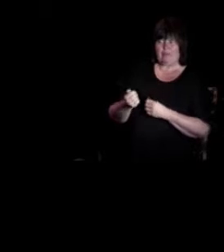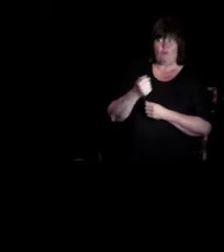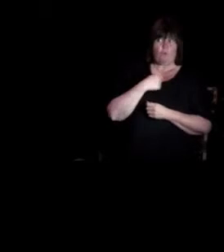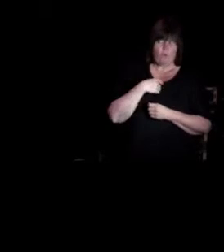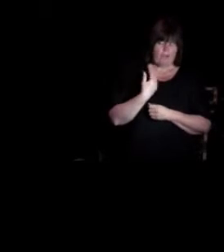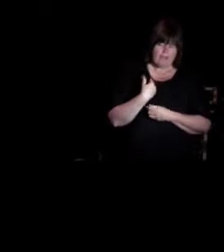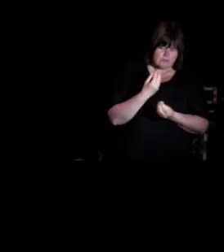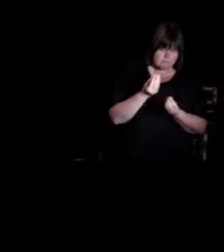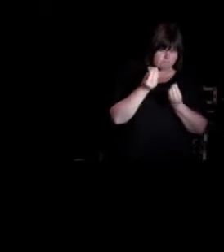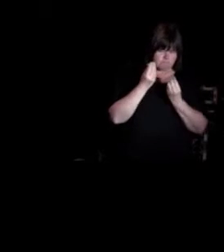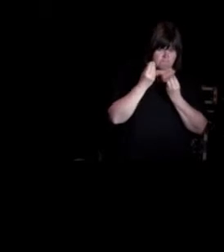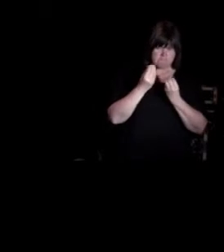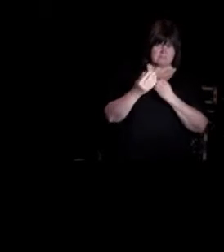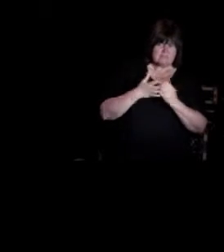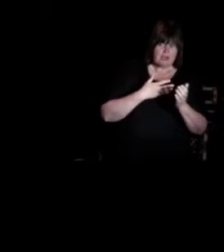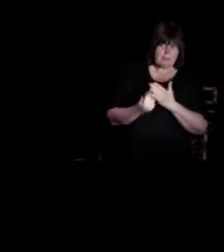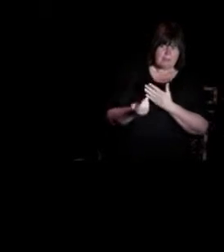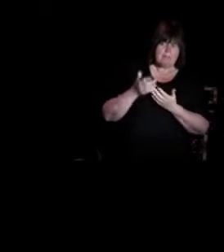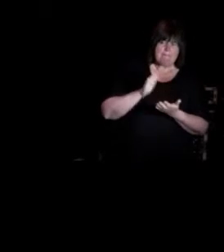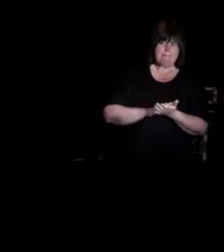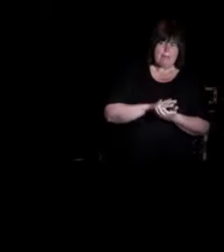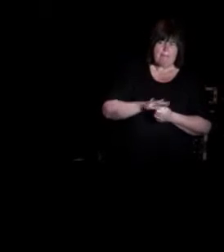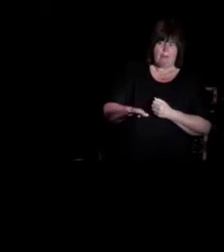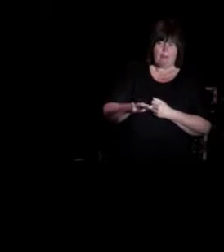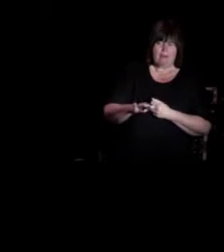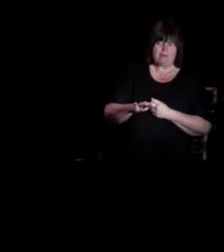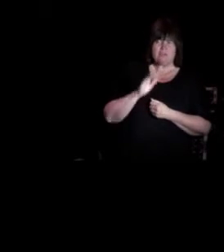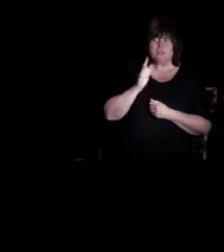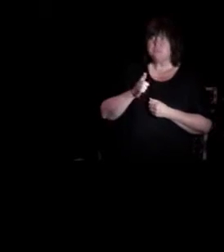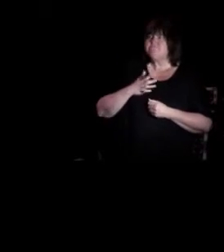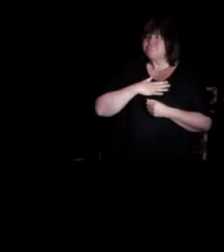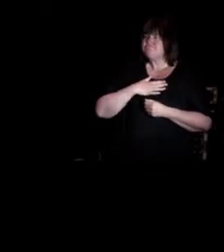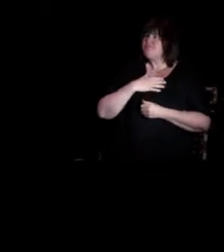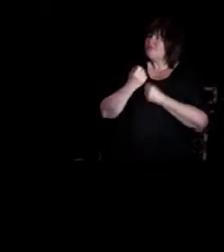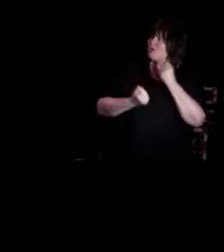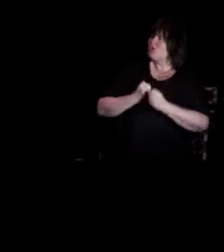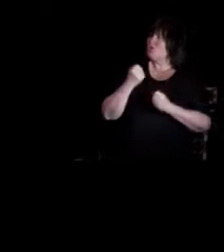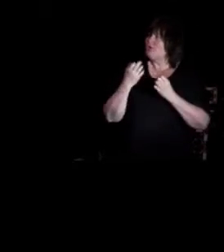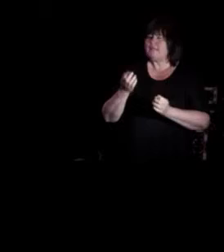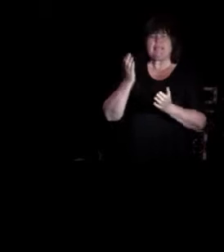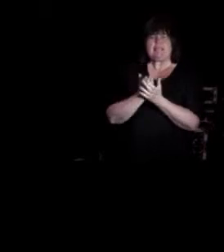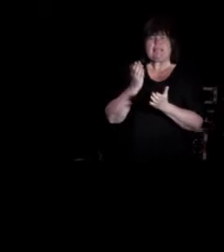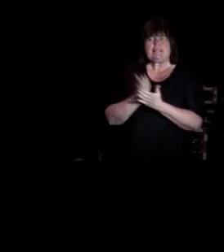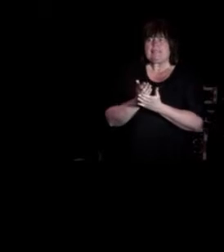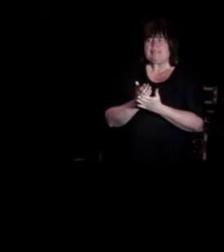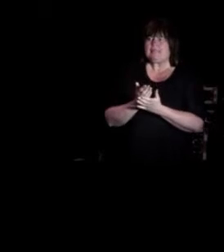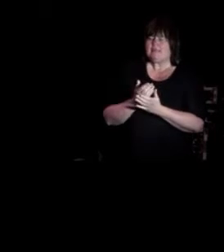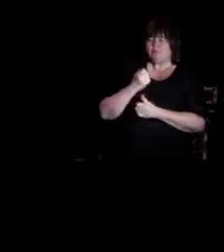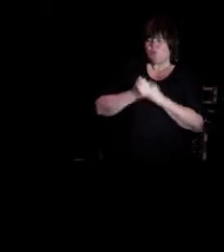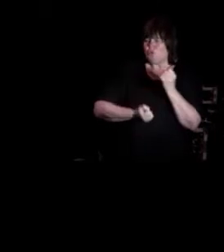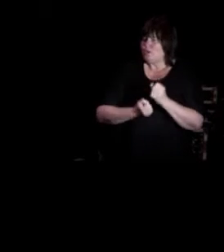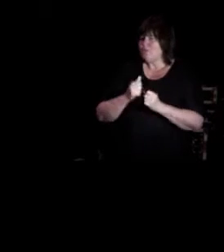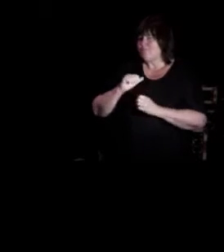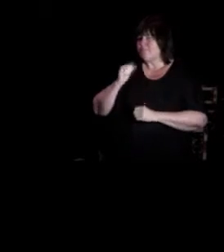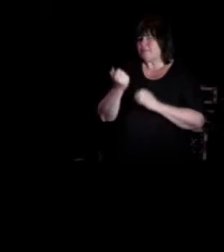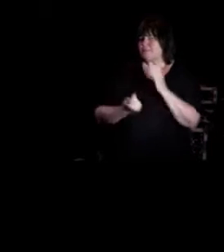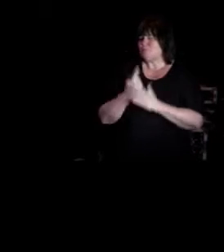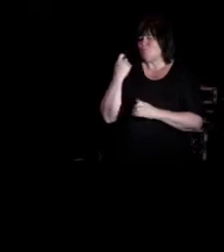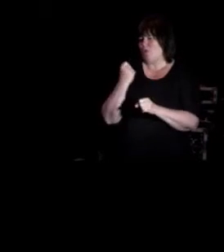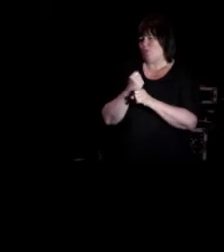opp på terapi med barn, for jeg ville jo gjøre ting riktig, og gjøre så god jobb som mulig.